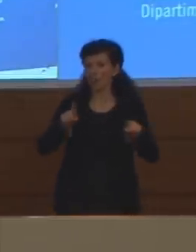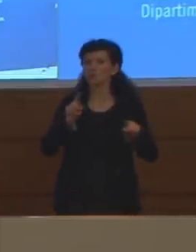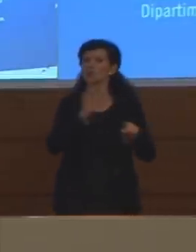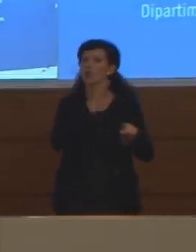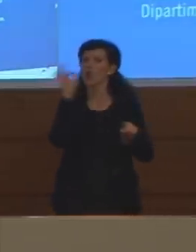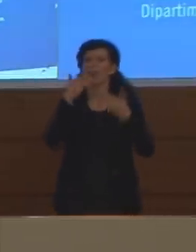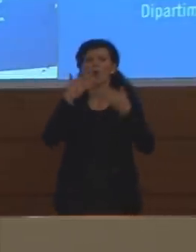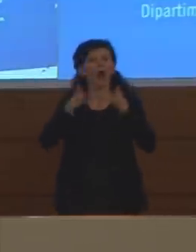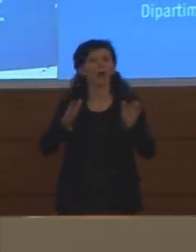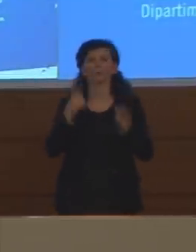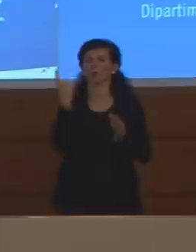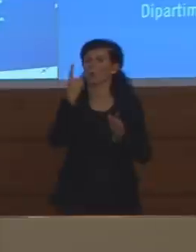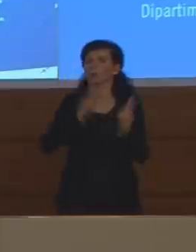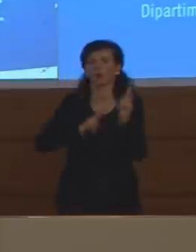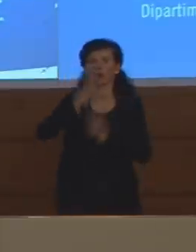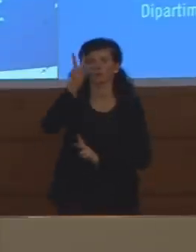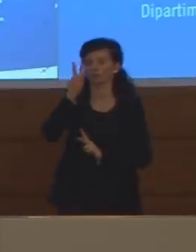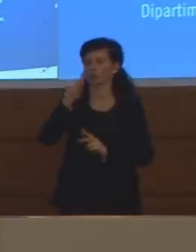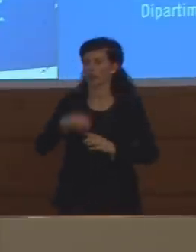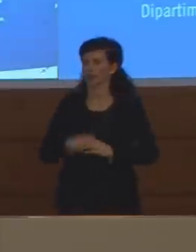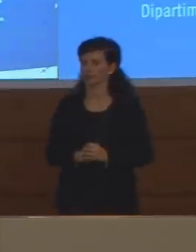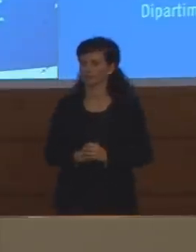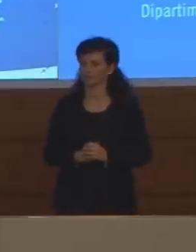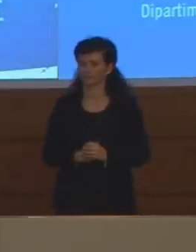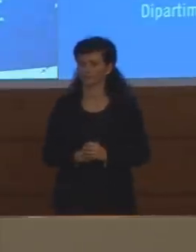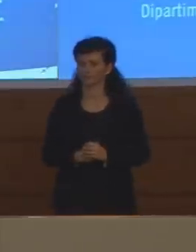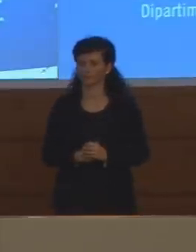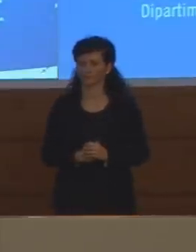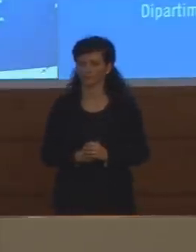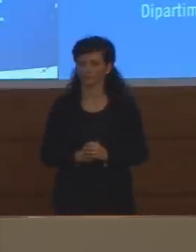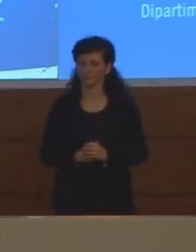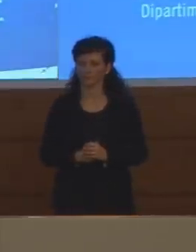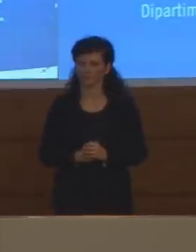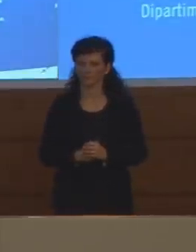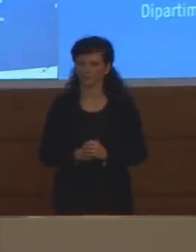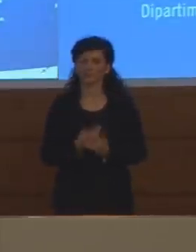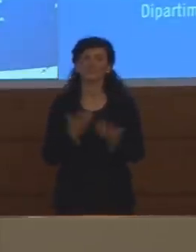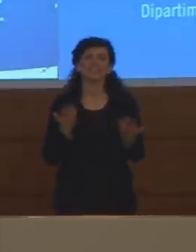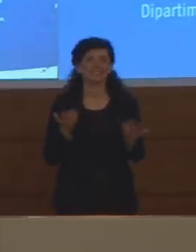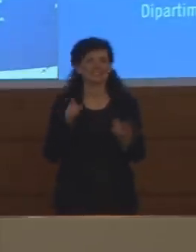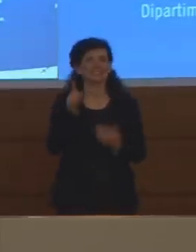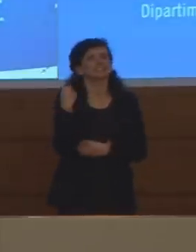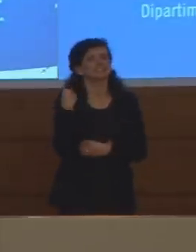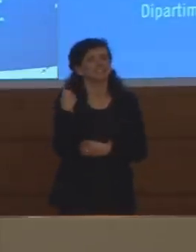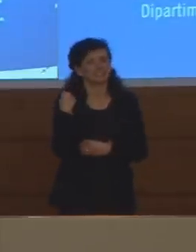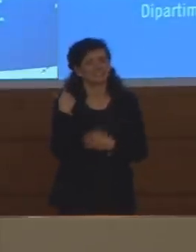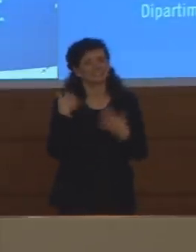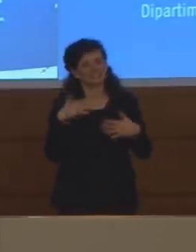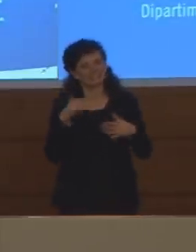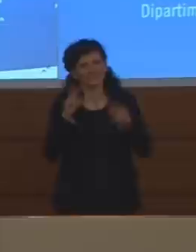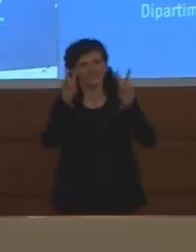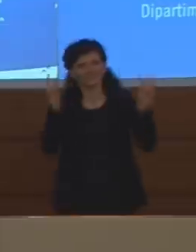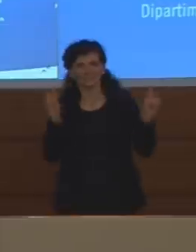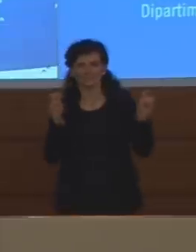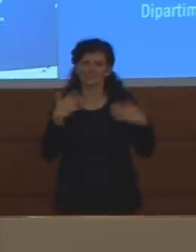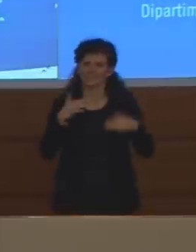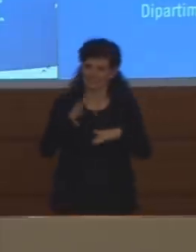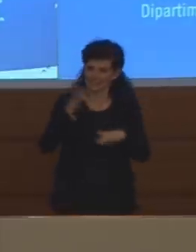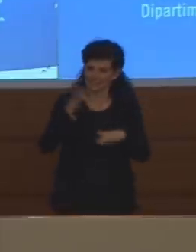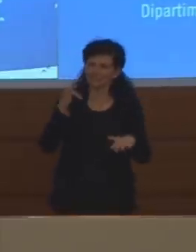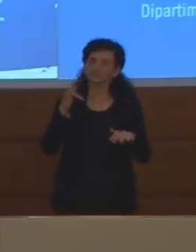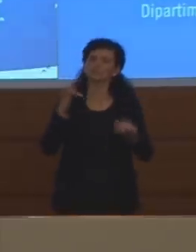nazionale dunque questo è un argomento molto caldo che però mi dà diciamo l